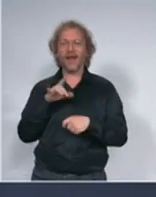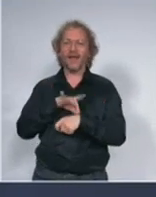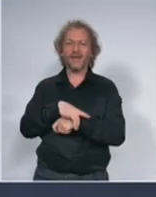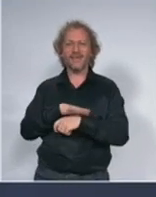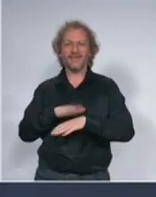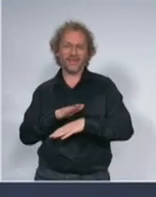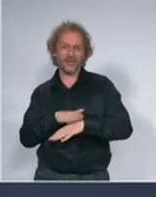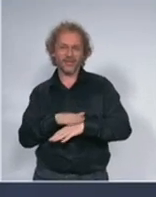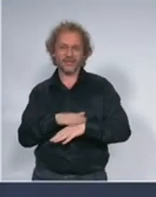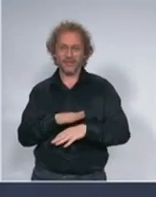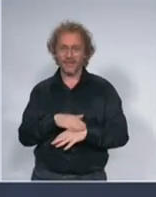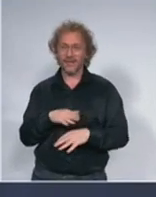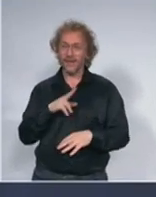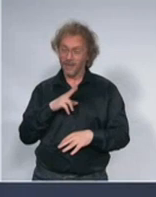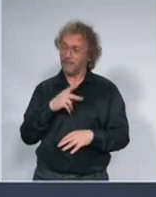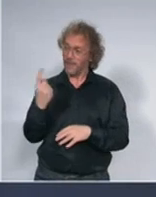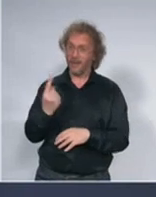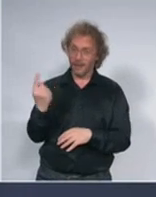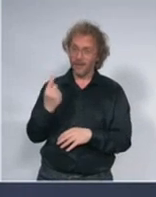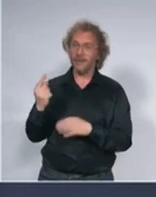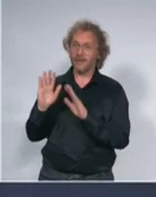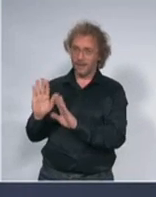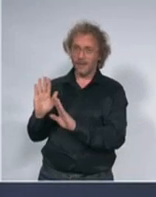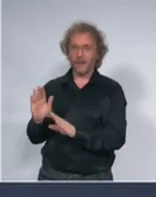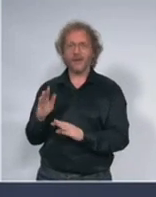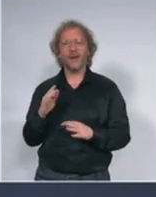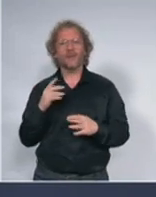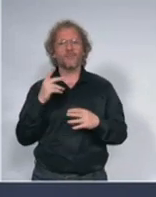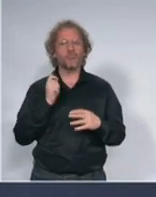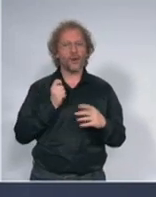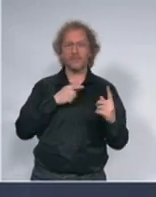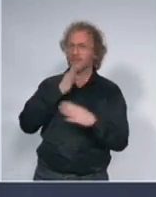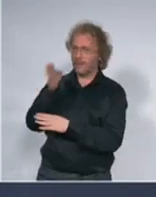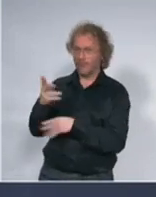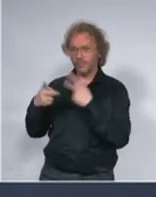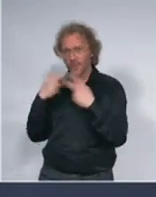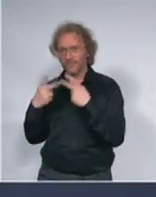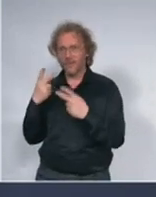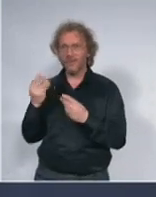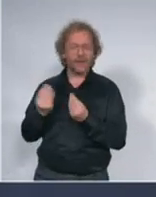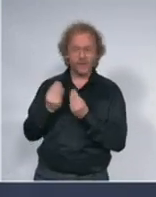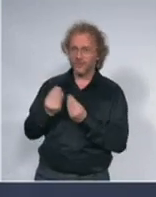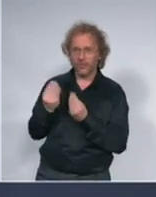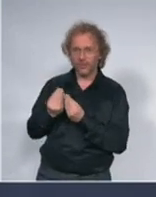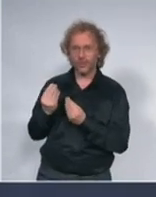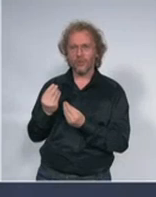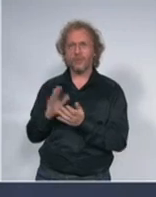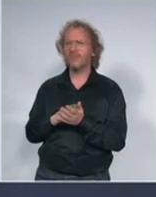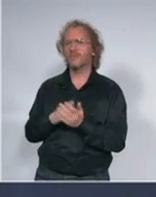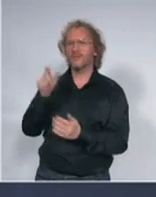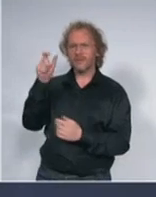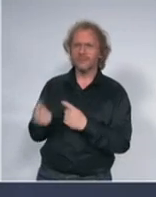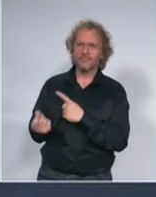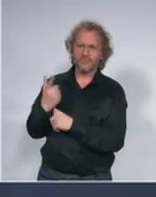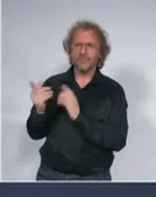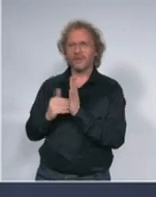su i u samoizolaciji i posle provera na primjer koji idu ili im se dese neke situacije pa da dođu dozrastvene ustanove a da